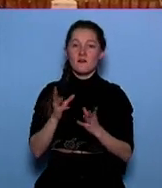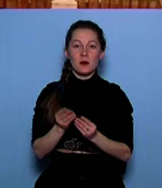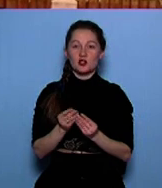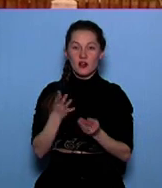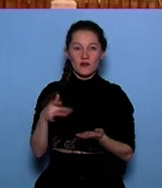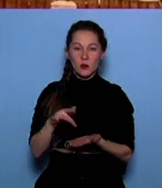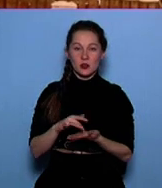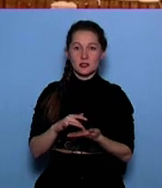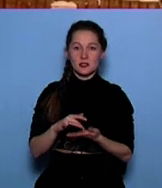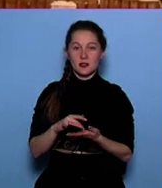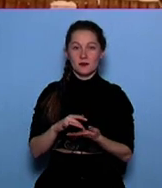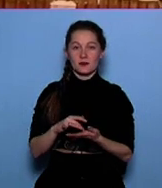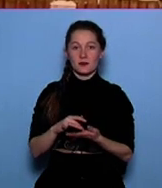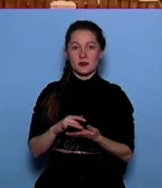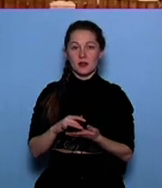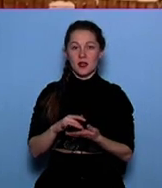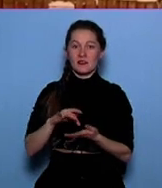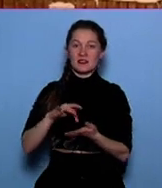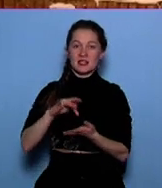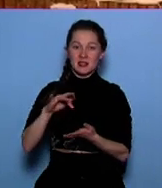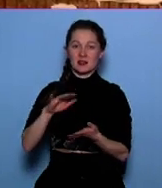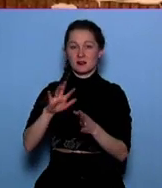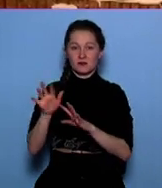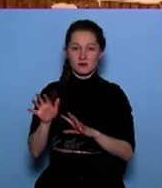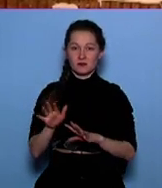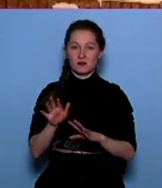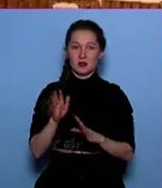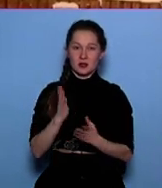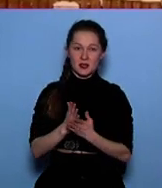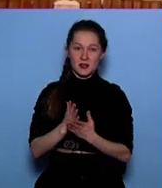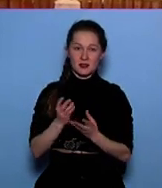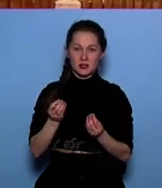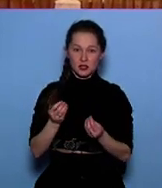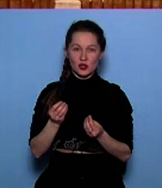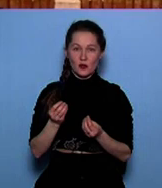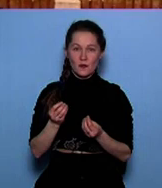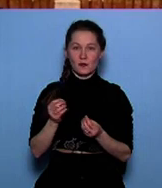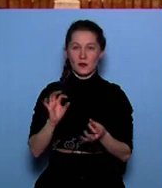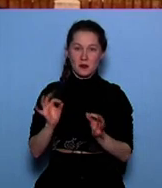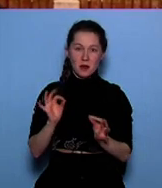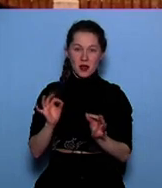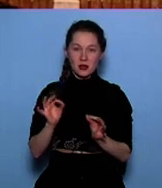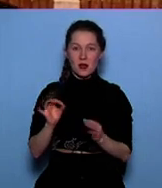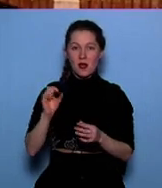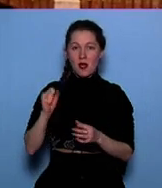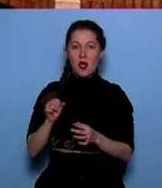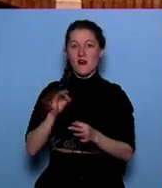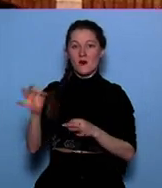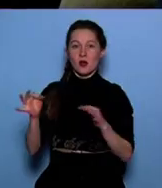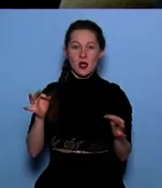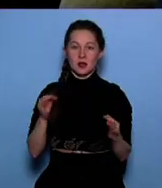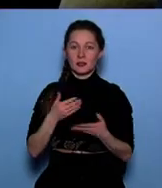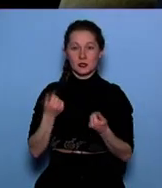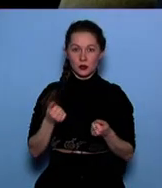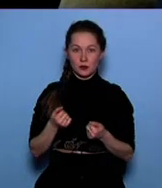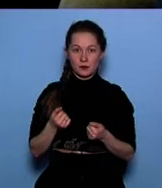городе, в центре, если бы повторю, значит, ответ тротуары более-менее, а по окраинам их практически нет.